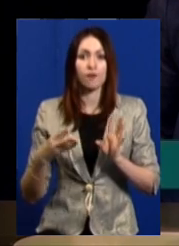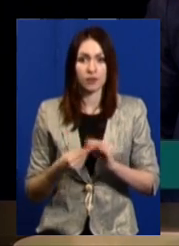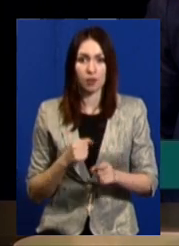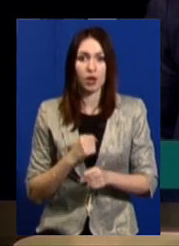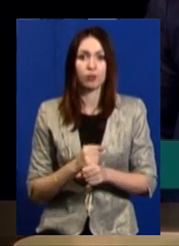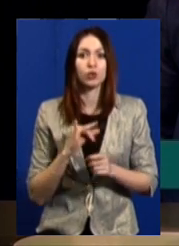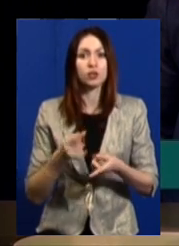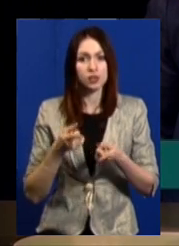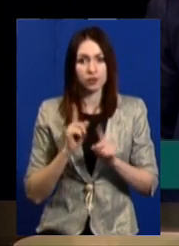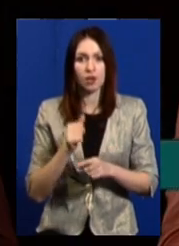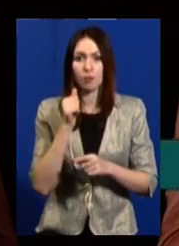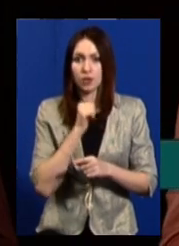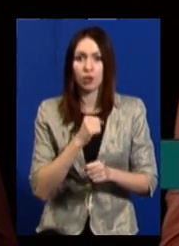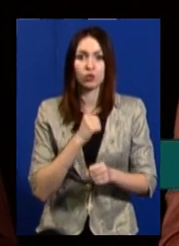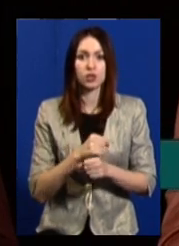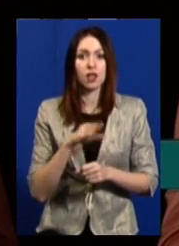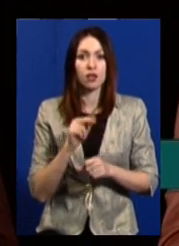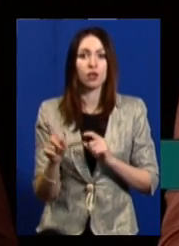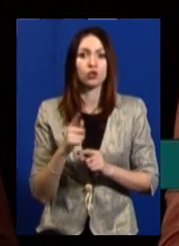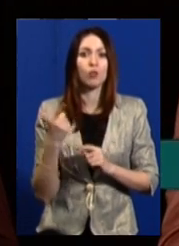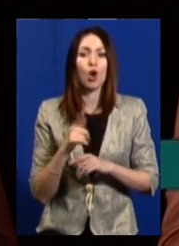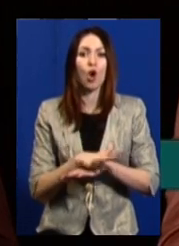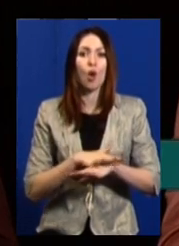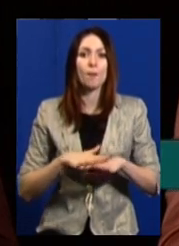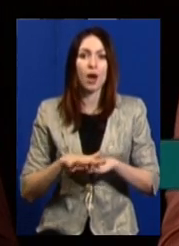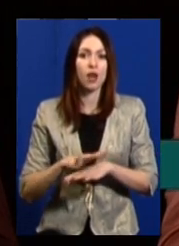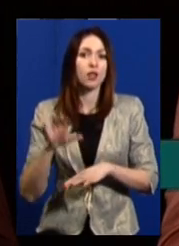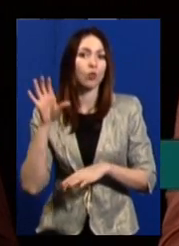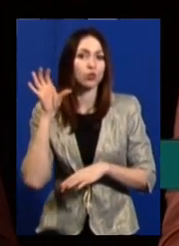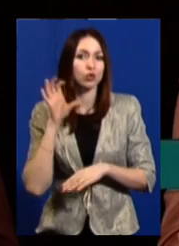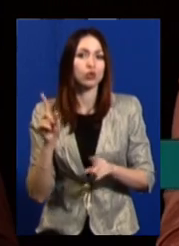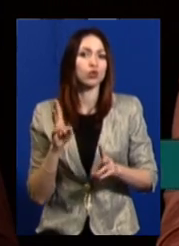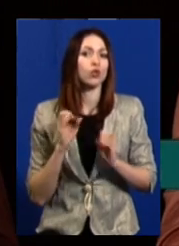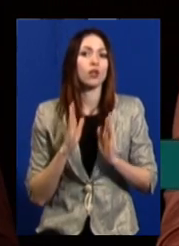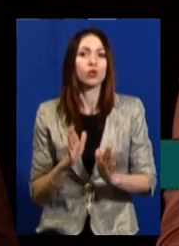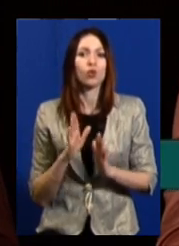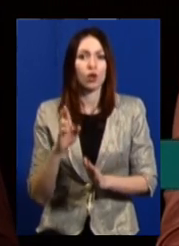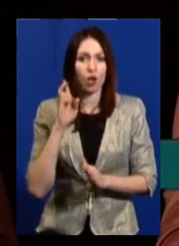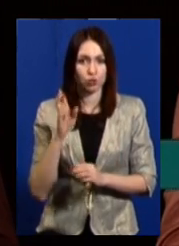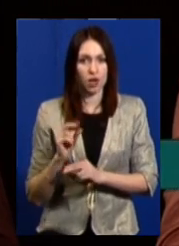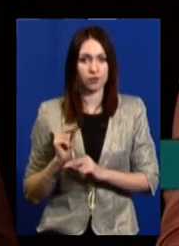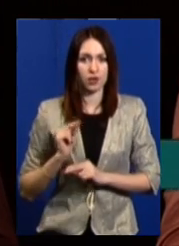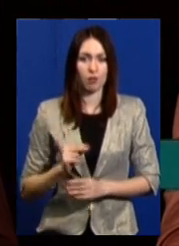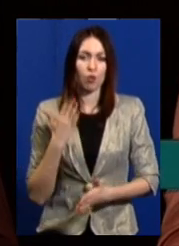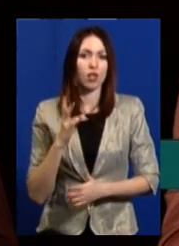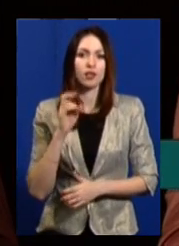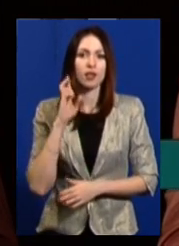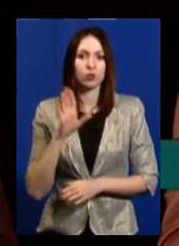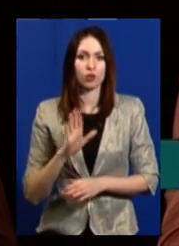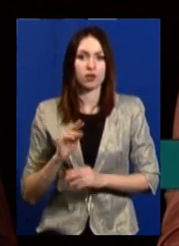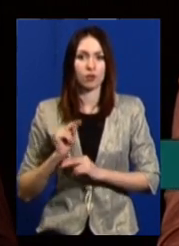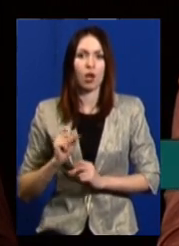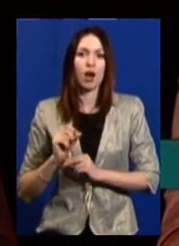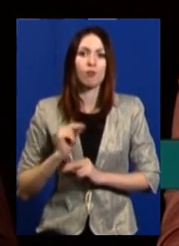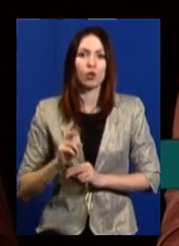і дійсно намагаються зробити так, щоб громада почула, що не тільки державний працівник або не державний працівник, а